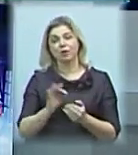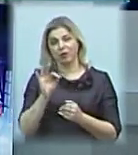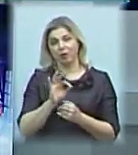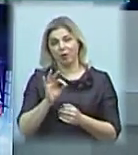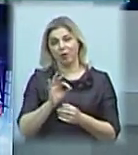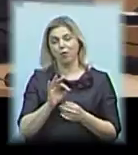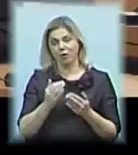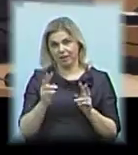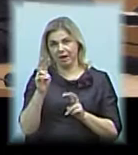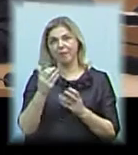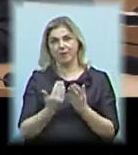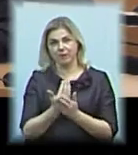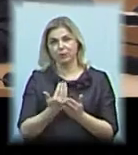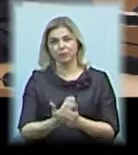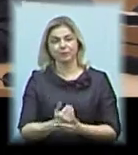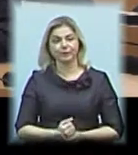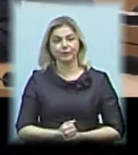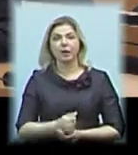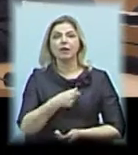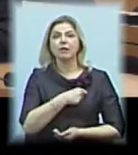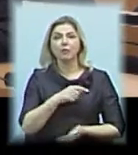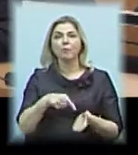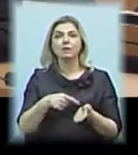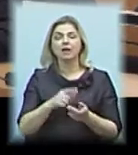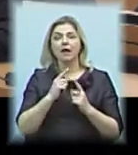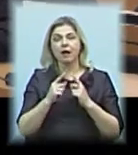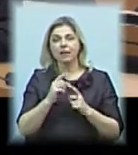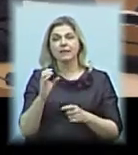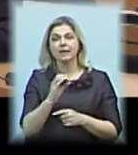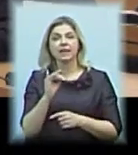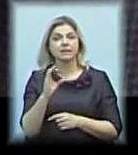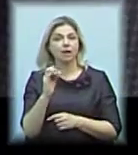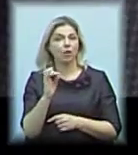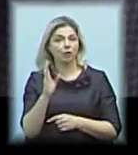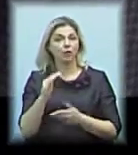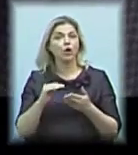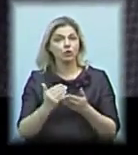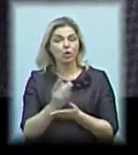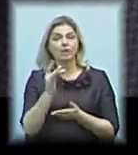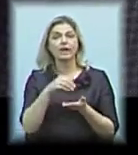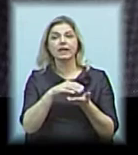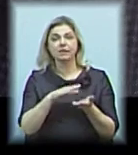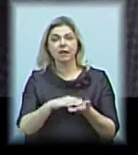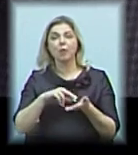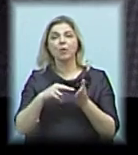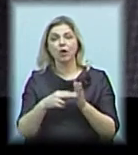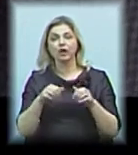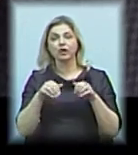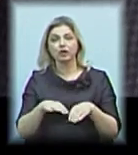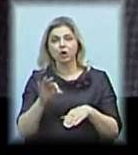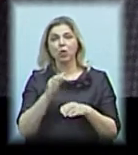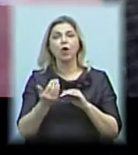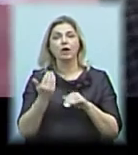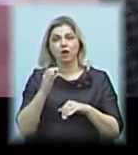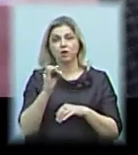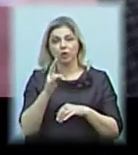випуску. Депутат міської ради Сергій Ісаков знов зареєстрував проєкт рішення про дострокове припинення